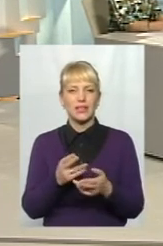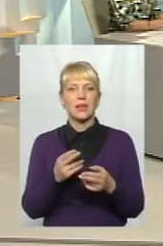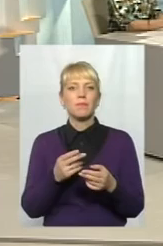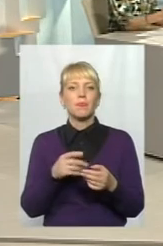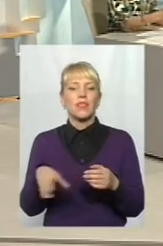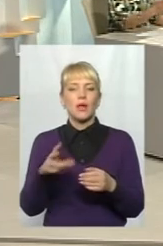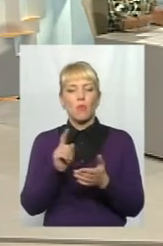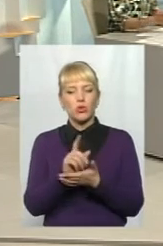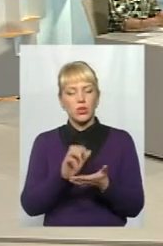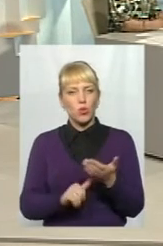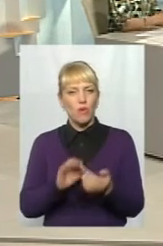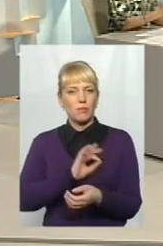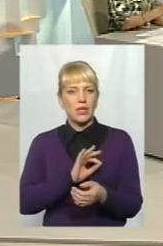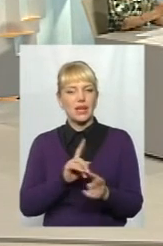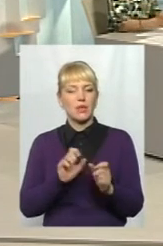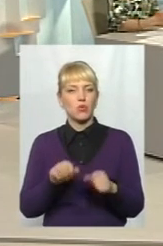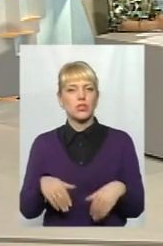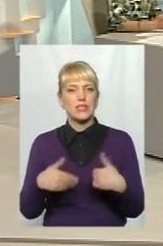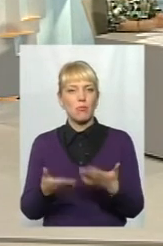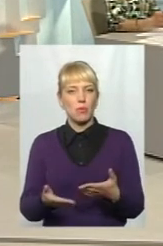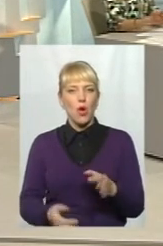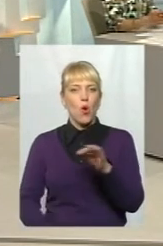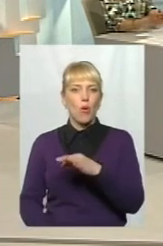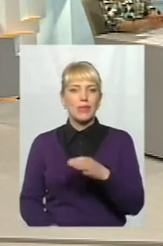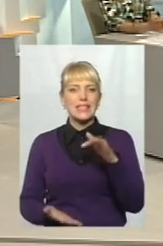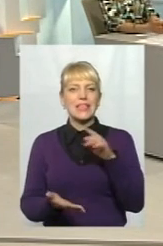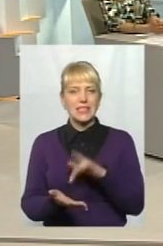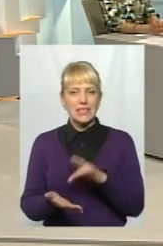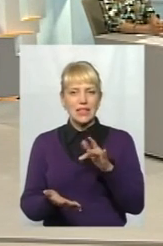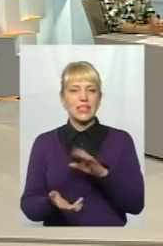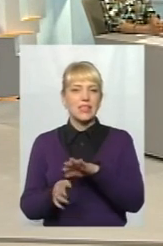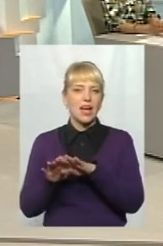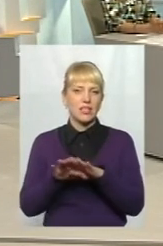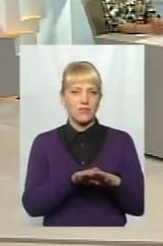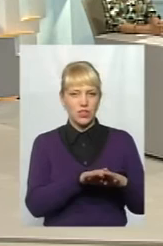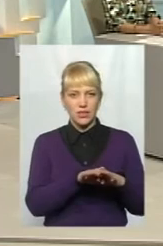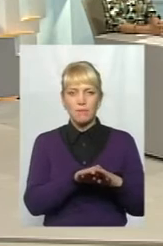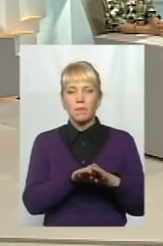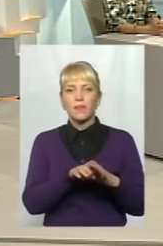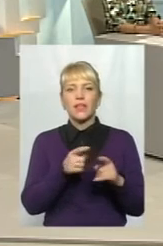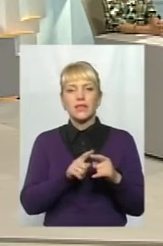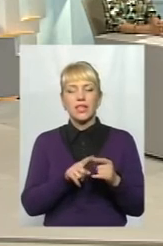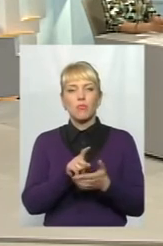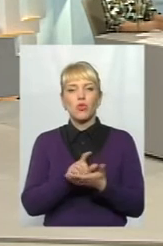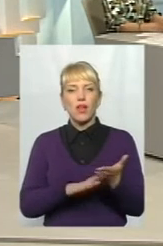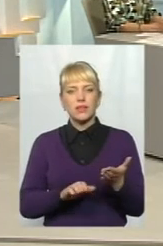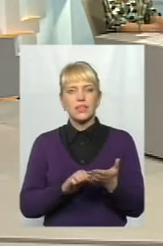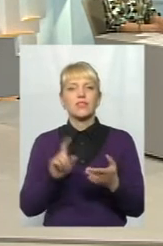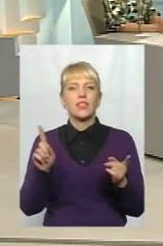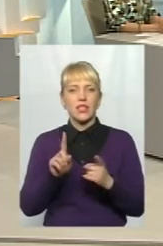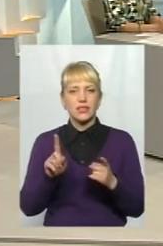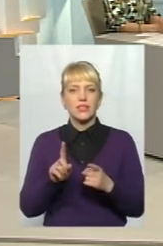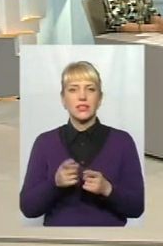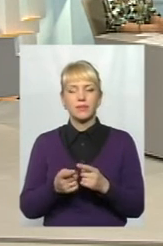преференції, ті, які може запропонувати обласний центр на рівні тих податків, за які